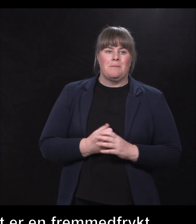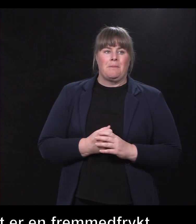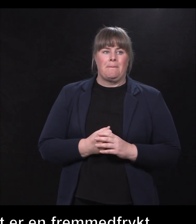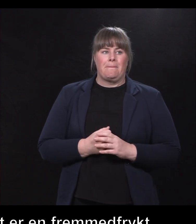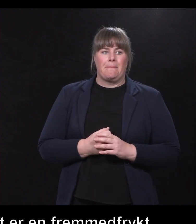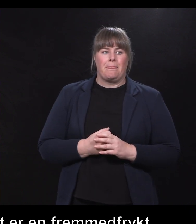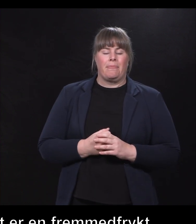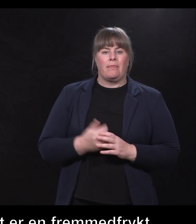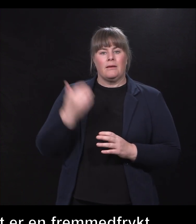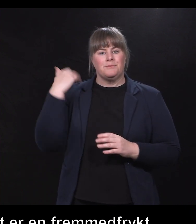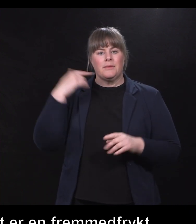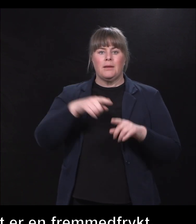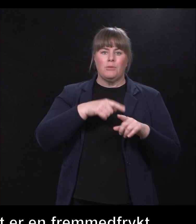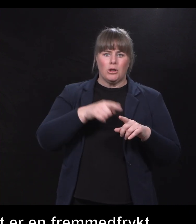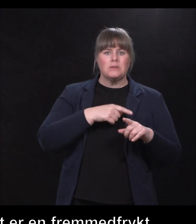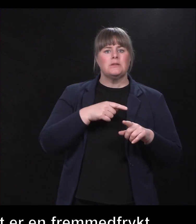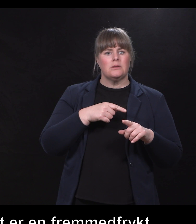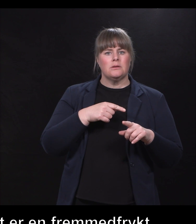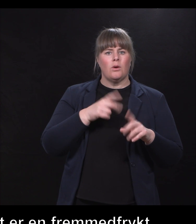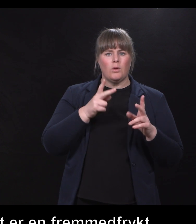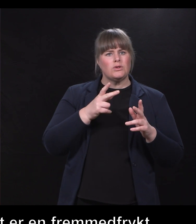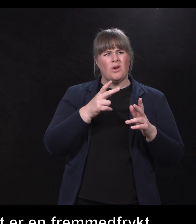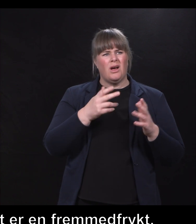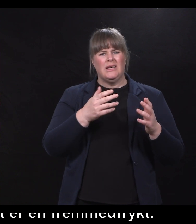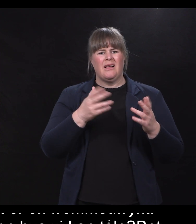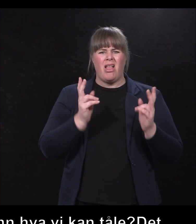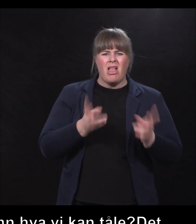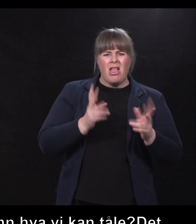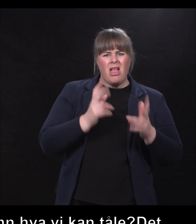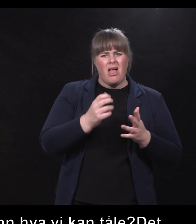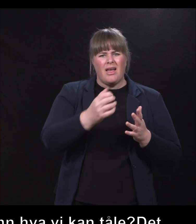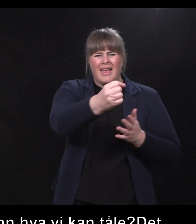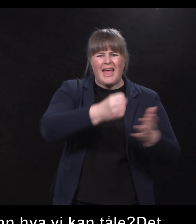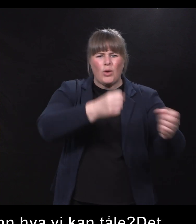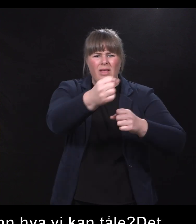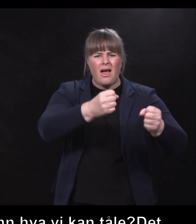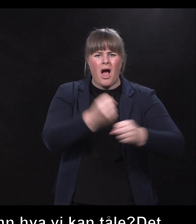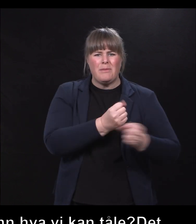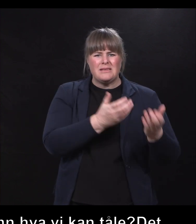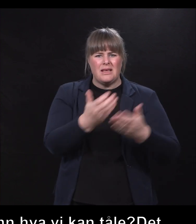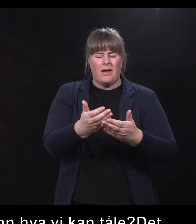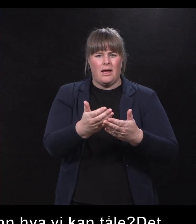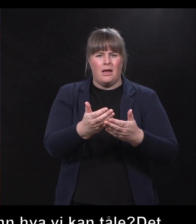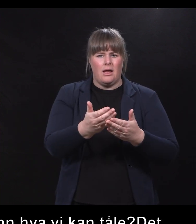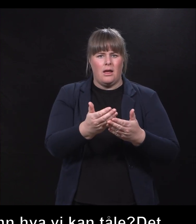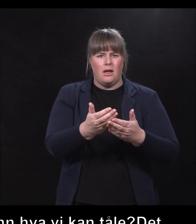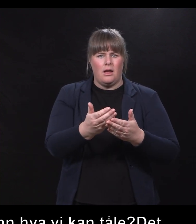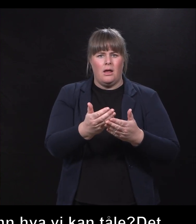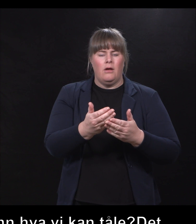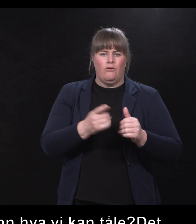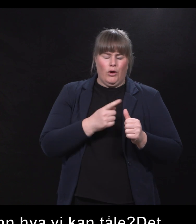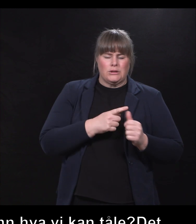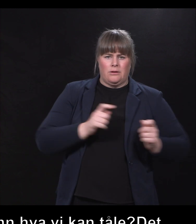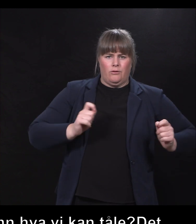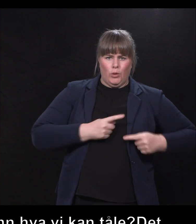var det vanskelig også å rekruttere arbeidsgivere til oss. Det var noe som helst å få veldig kjapt, men så stoppet opp og så må vi